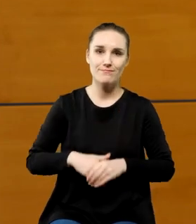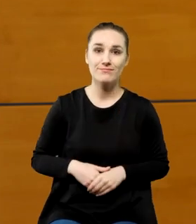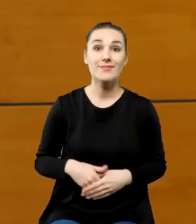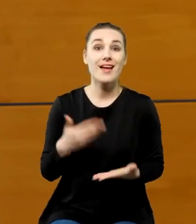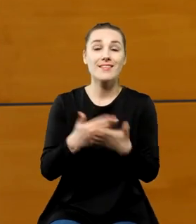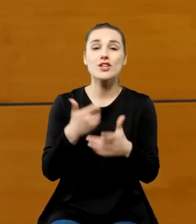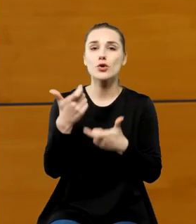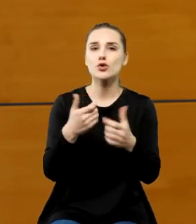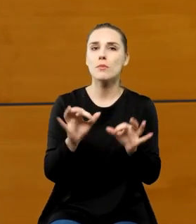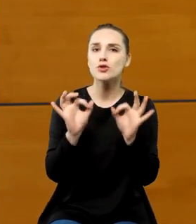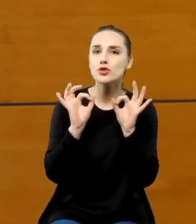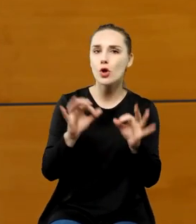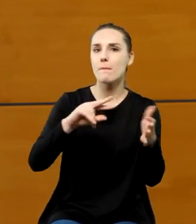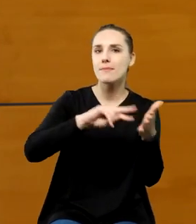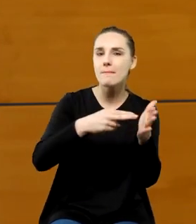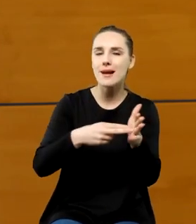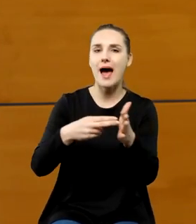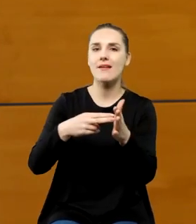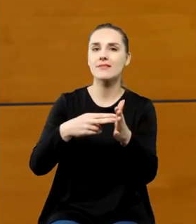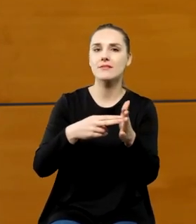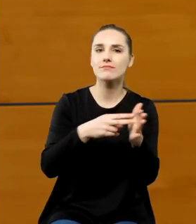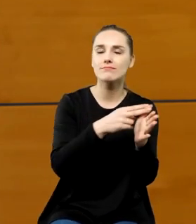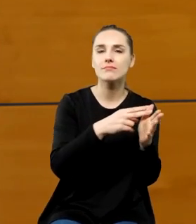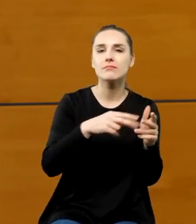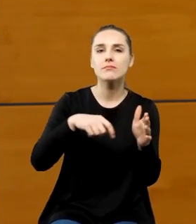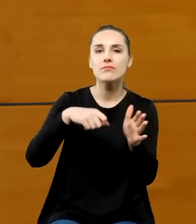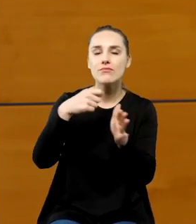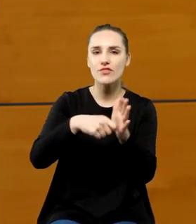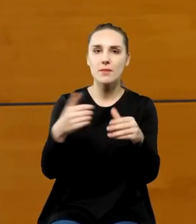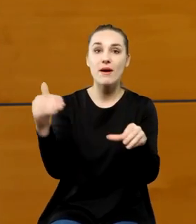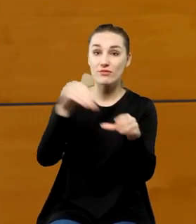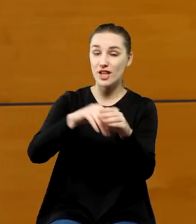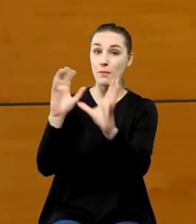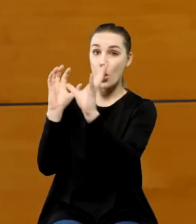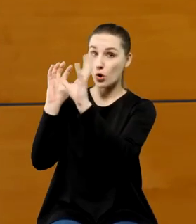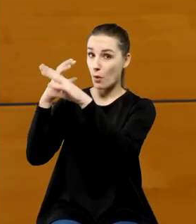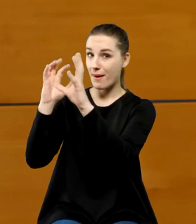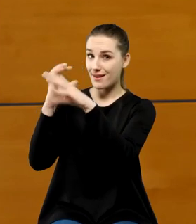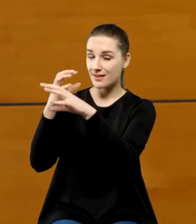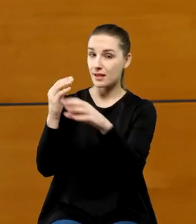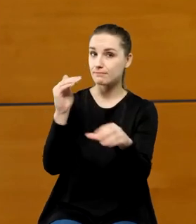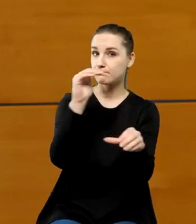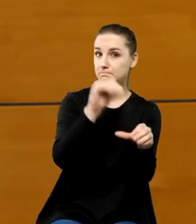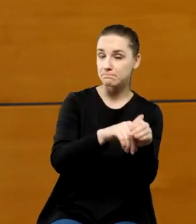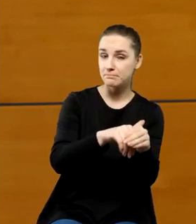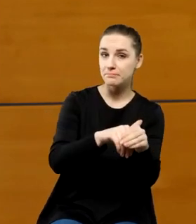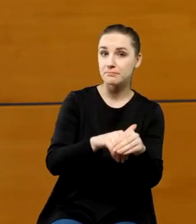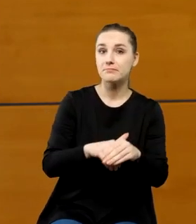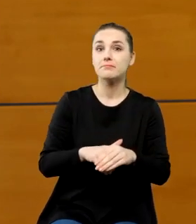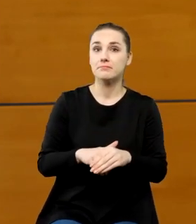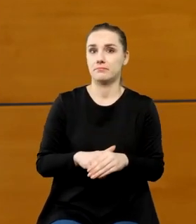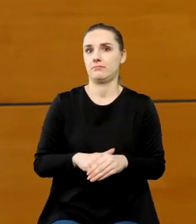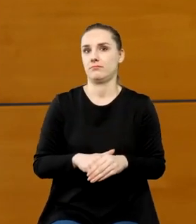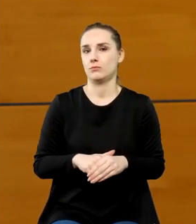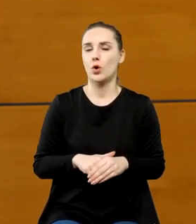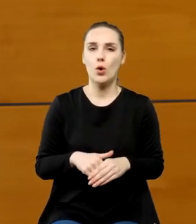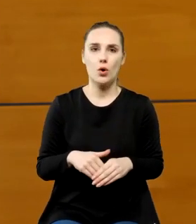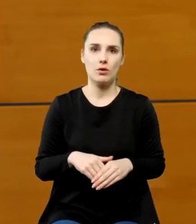scenariusza i umiejscowienie w tym w jakiś sposób Kopernika oczywiście brzmi bardzo